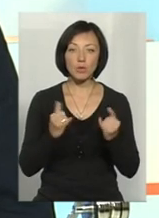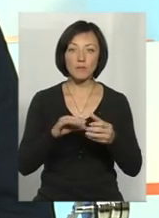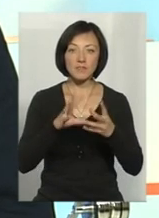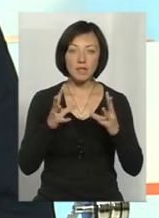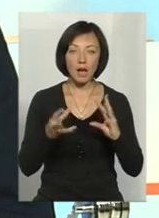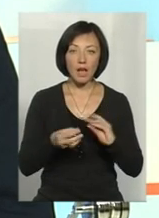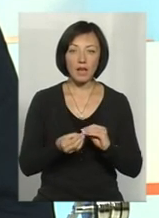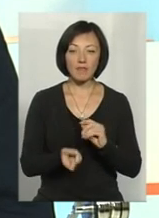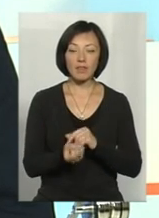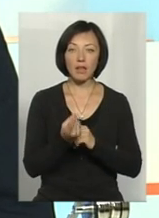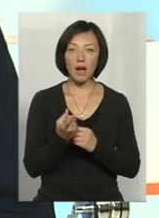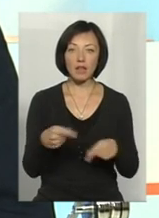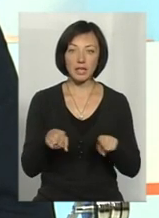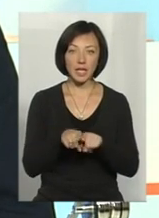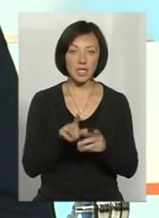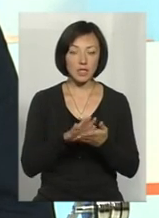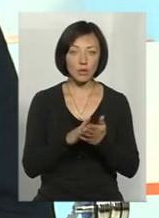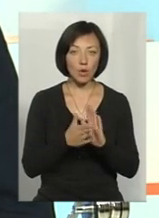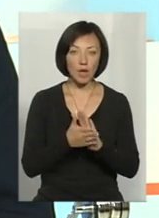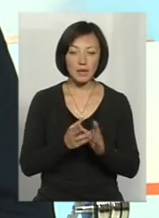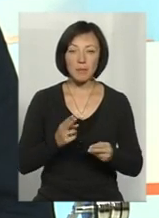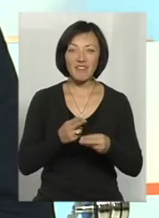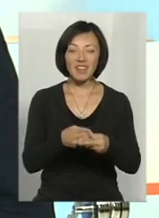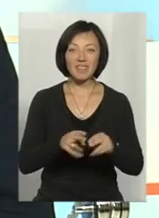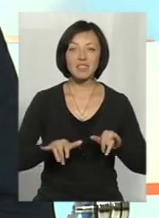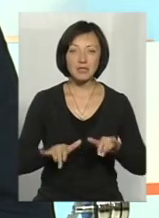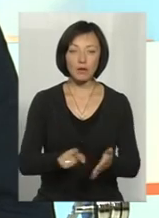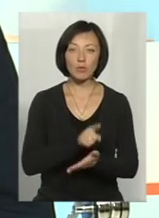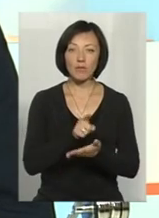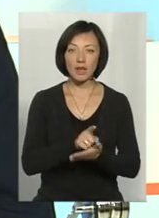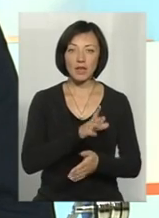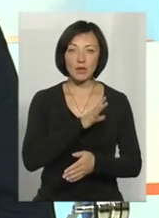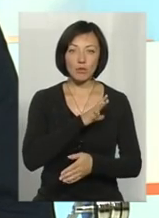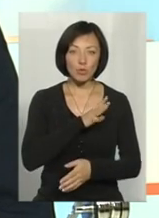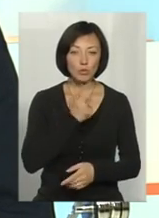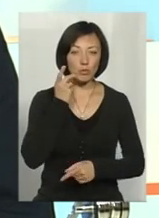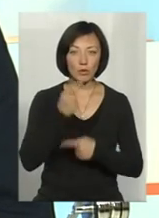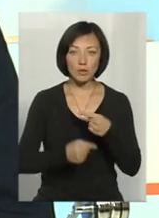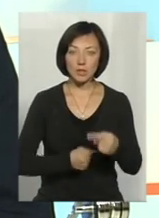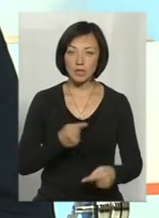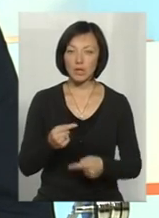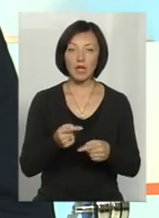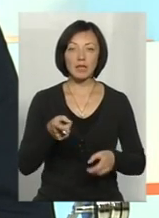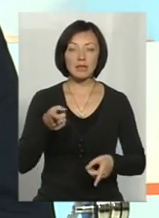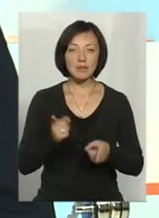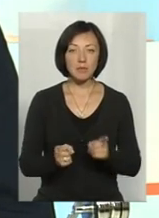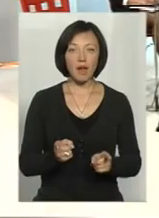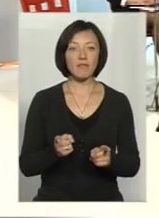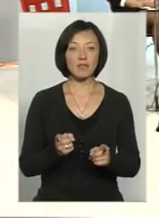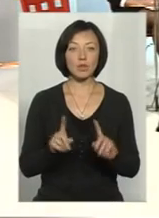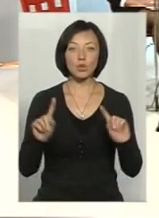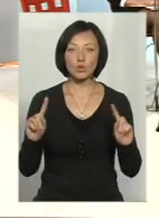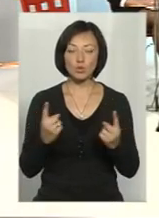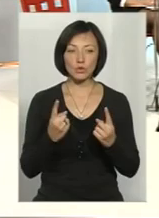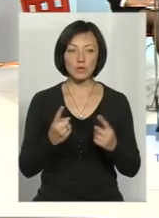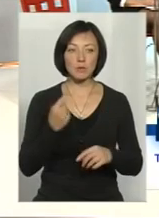виникали такі ситуації. Тобто, провентівні заходи повинні бути безпрецедентні. Тому що, насправді, дуже